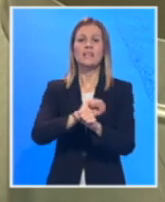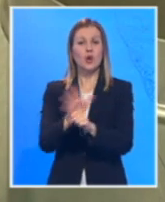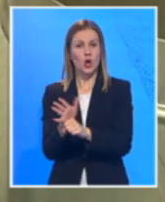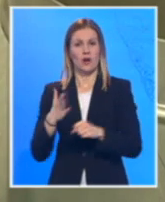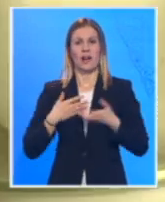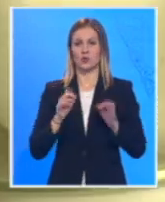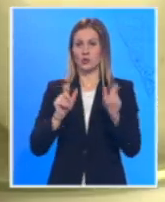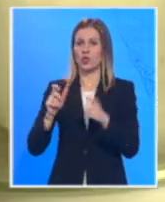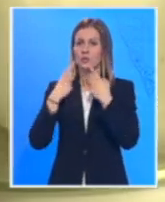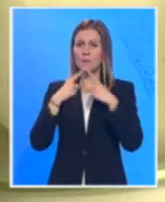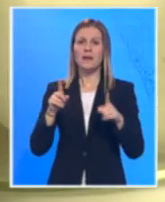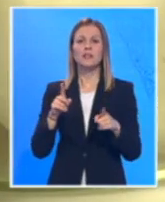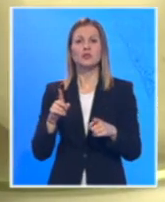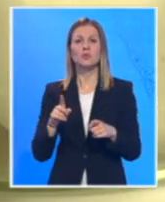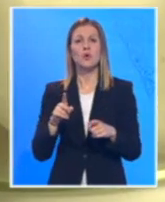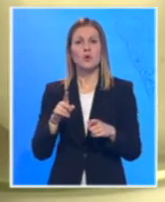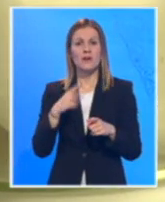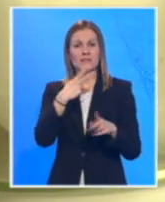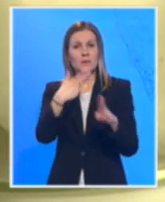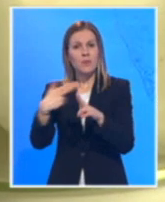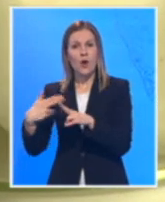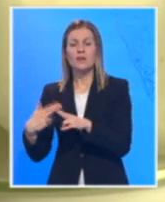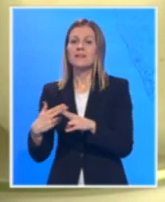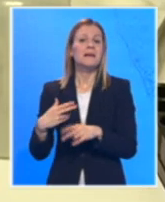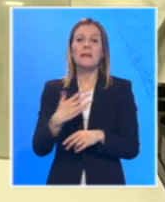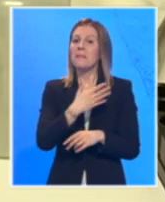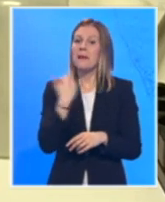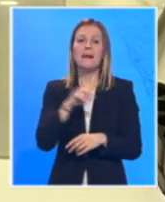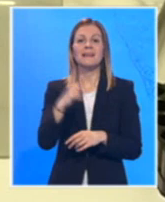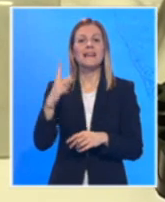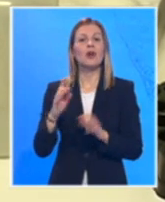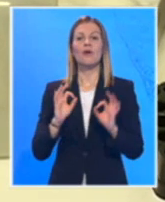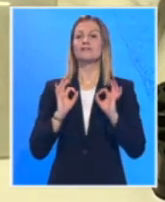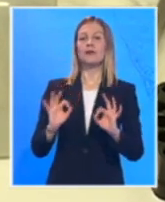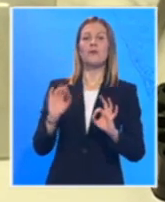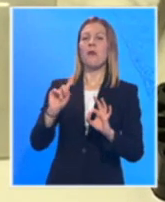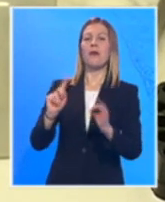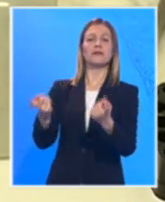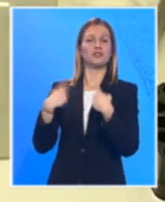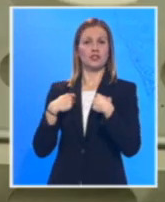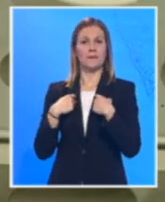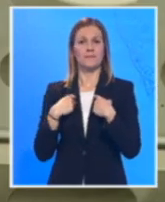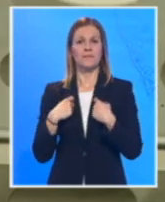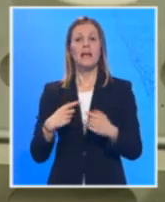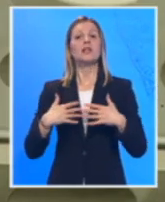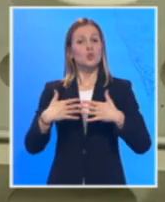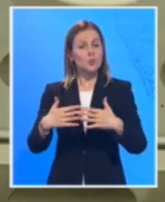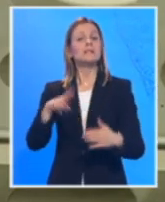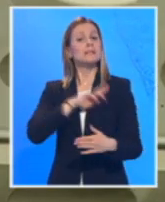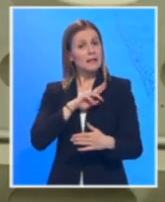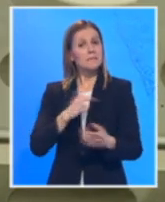poručaju da je struktura obolevanja pokazala da niko nije bezbedan. Potvrđenih slučajeva COVID-19 ima kot trudnica,